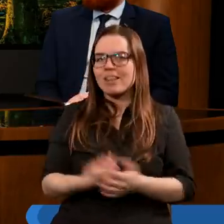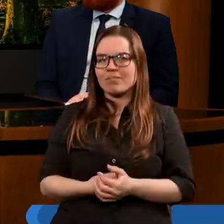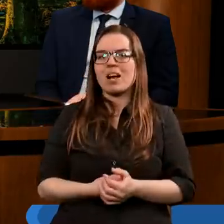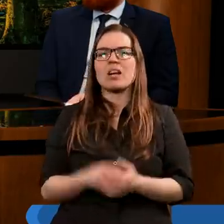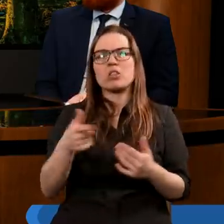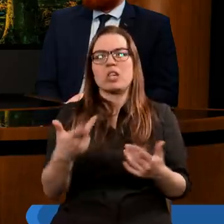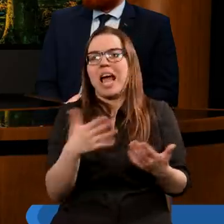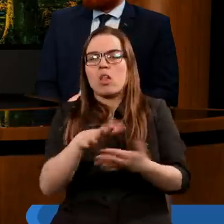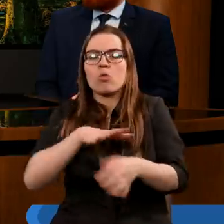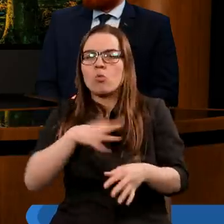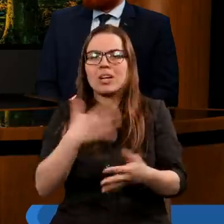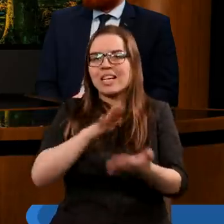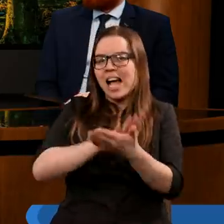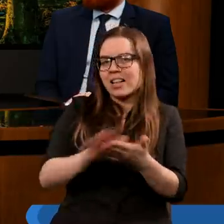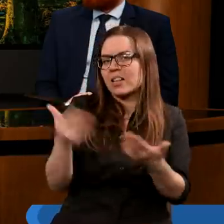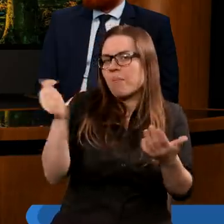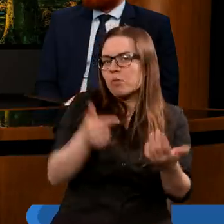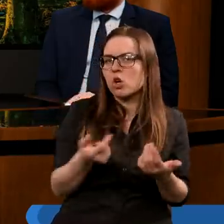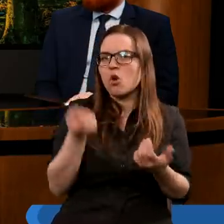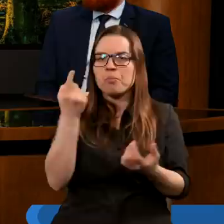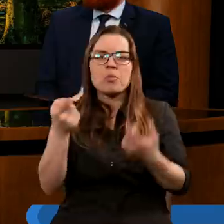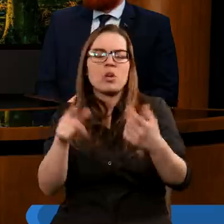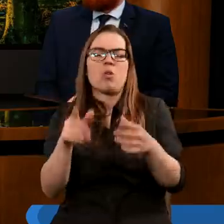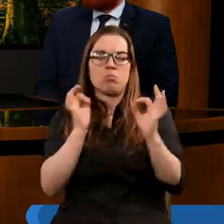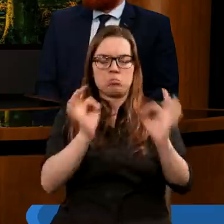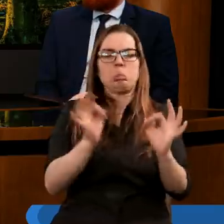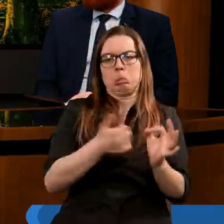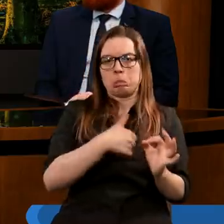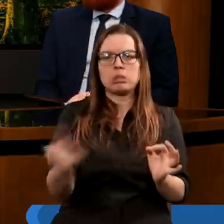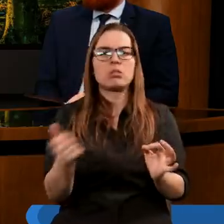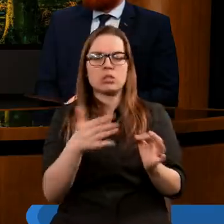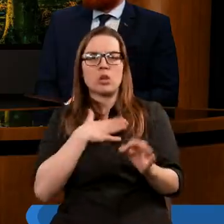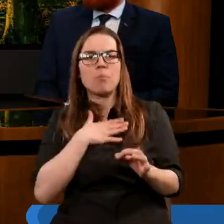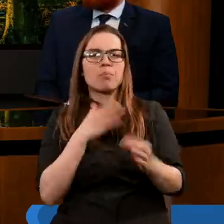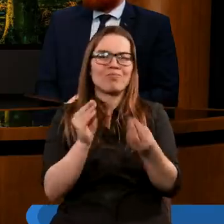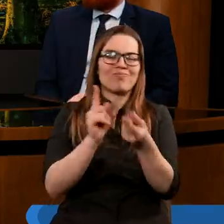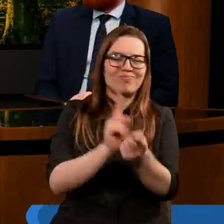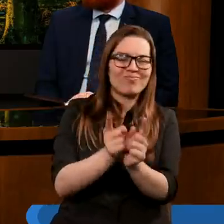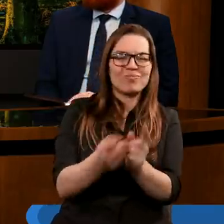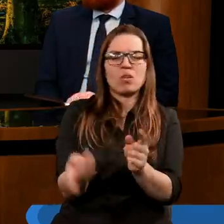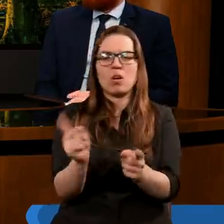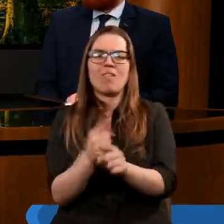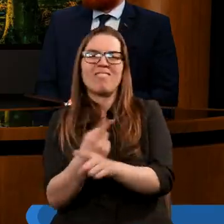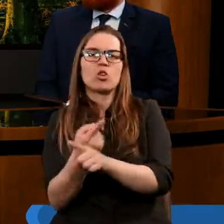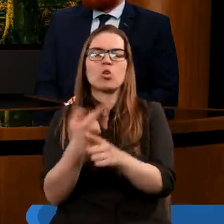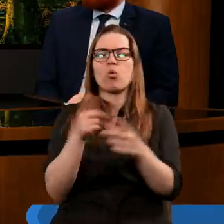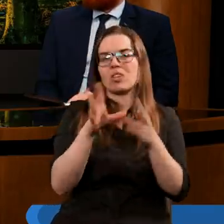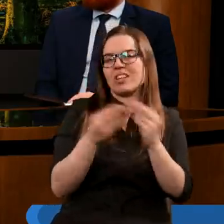duchy nieczyste przychodzą, nie dość, że świetnie podrabiają, prawda, istoty gdzieś tam, jakieś tam anielskie, boskie,